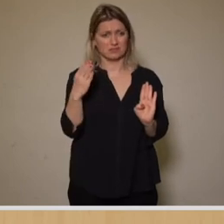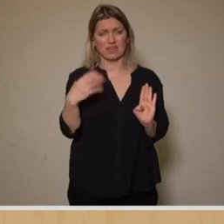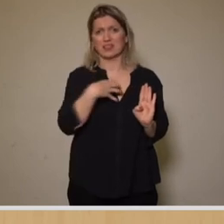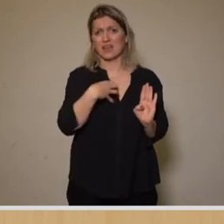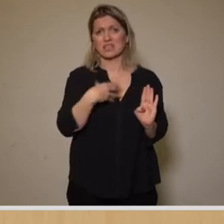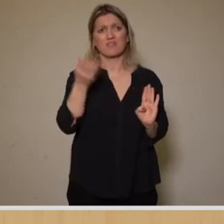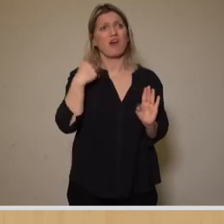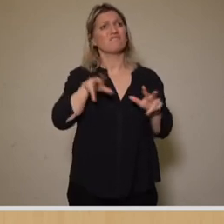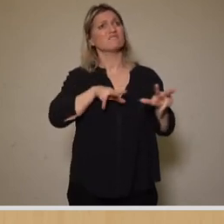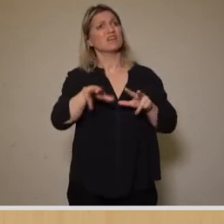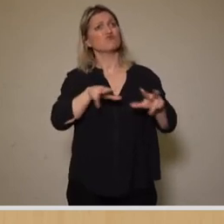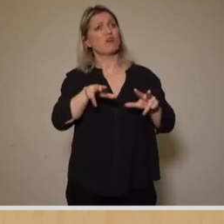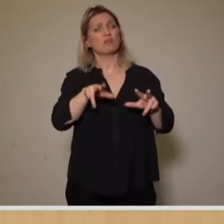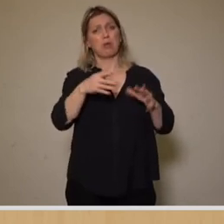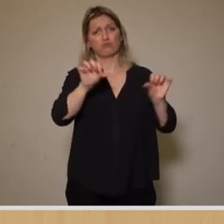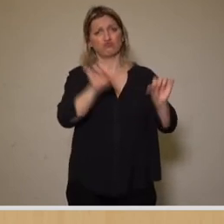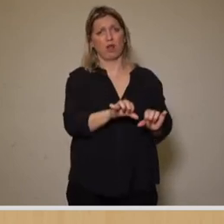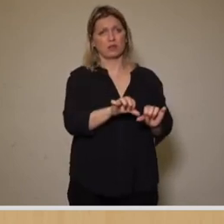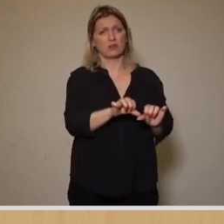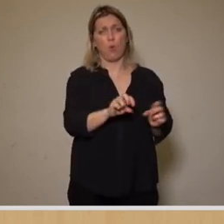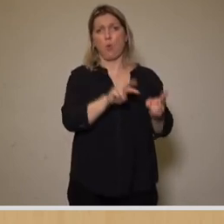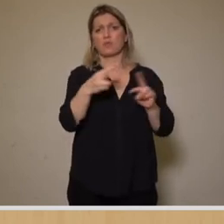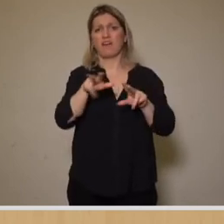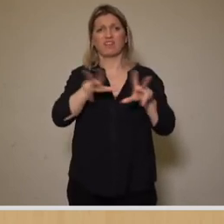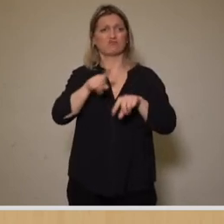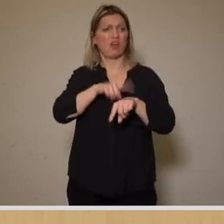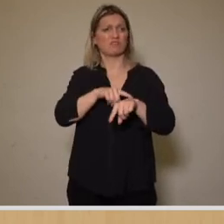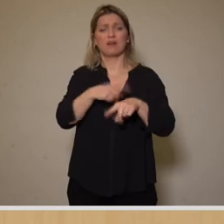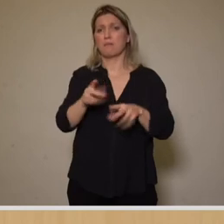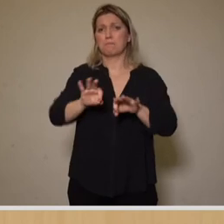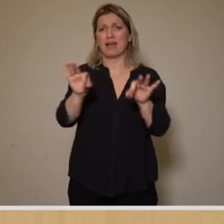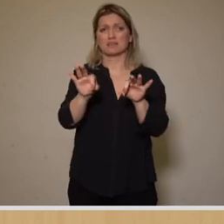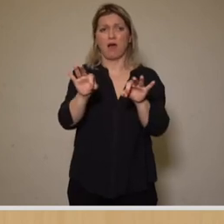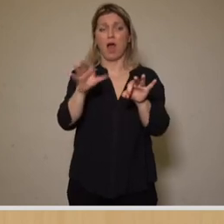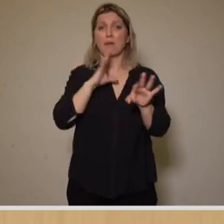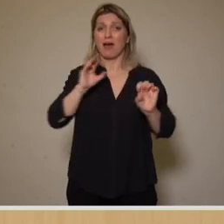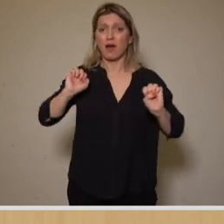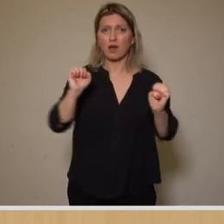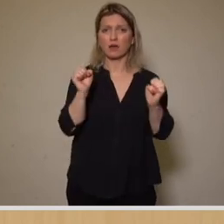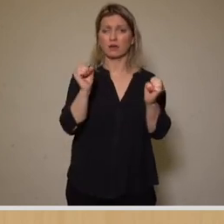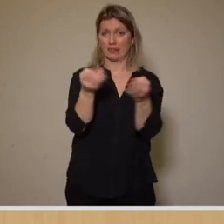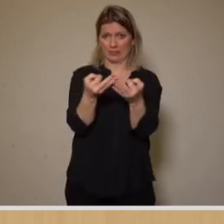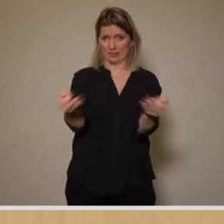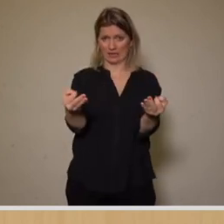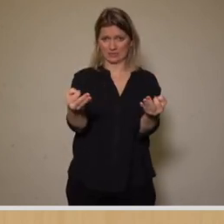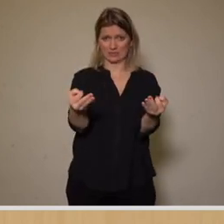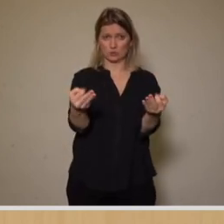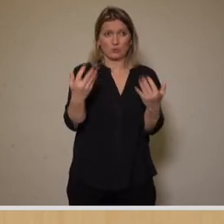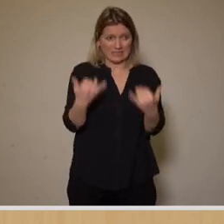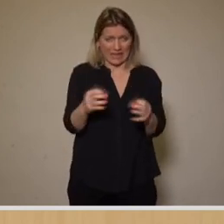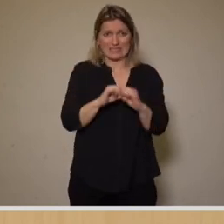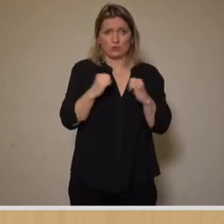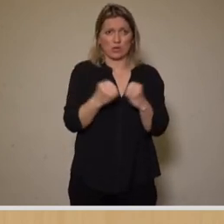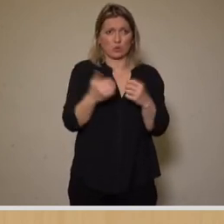wirtschaftliche Verhältnisse, aber auch deutlich bessere. Gehandelt hatte Dresden aber nicht. Jetzt haben wir die Situation eines